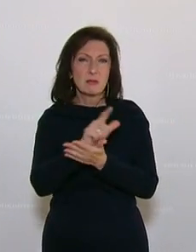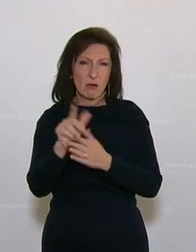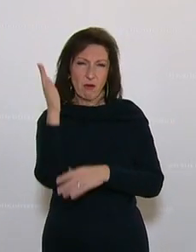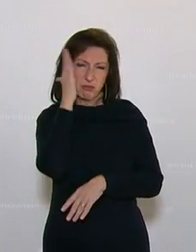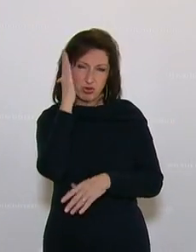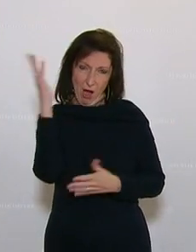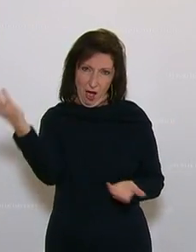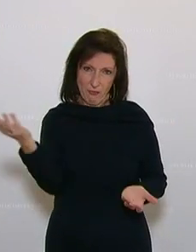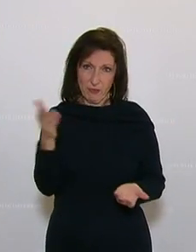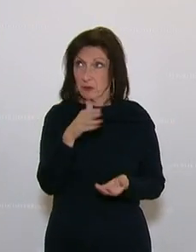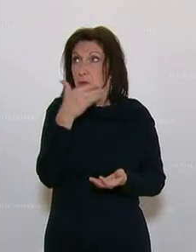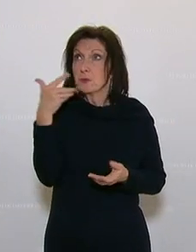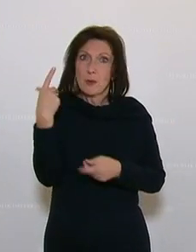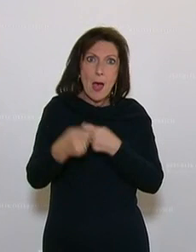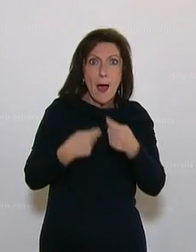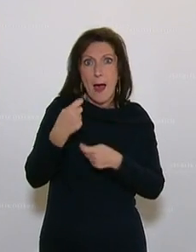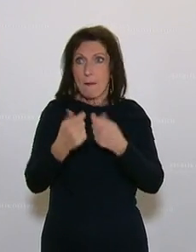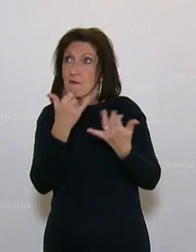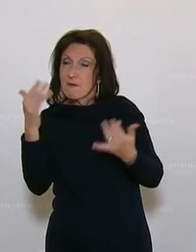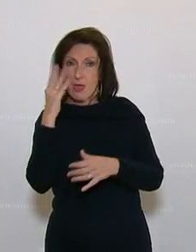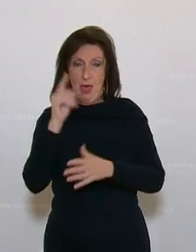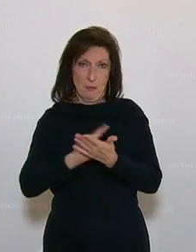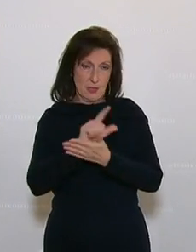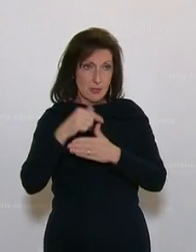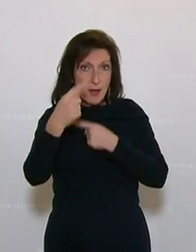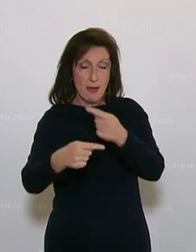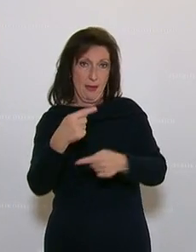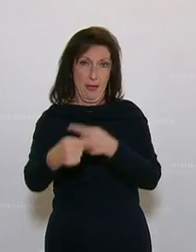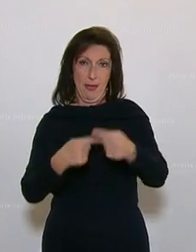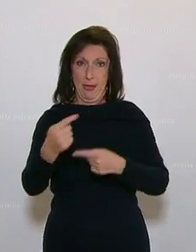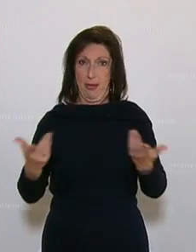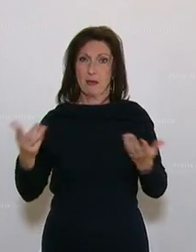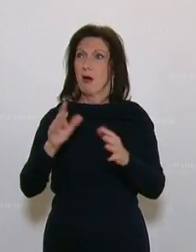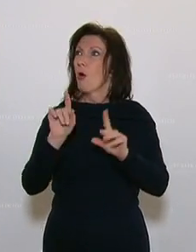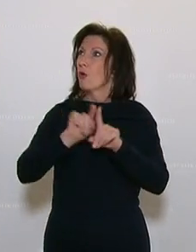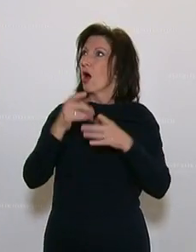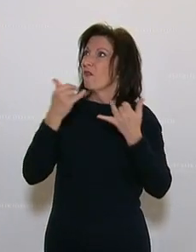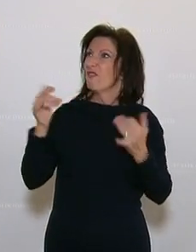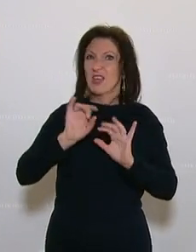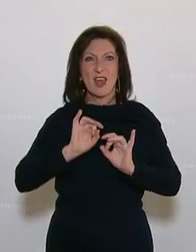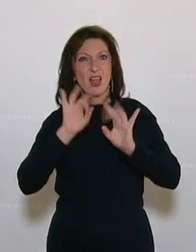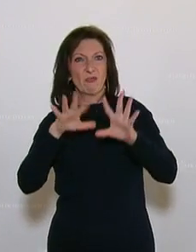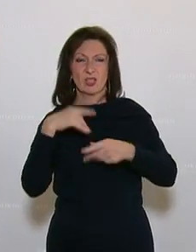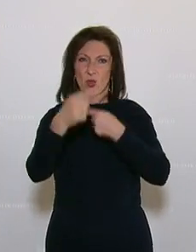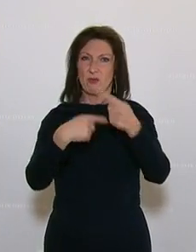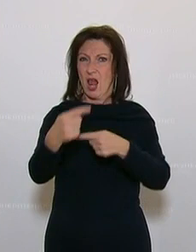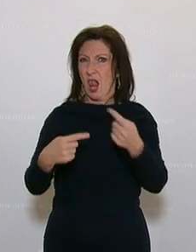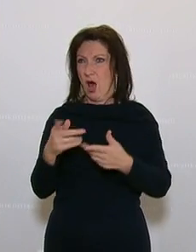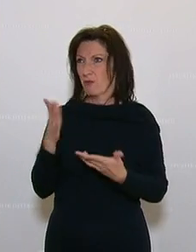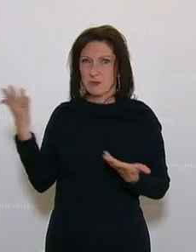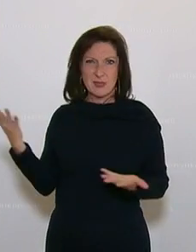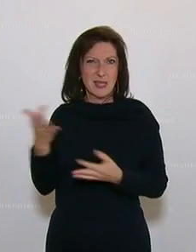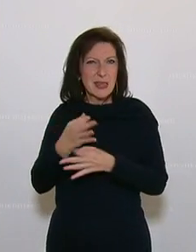anhand der unterschiedlichen Infektionsverläufe maßgeschneiderte Maßnahmen zu